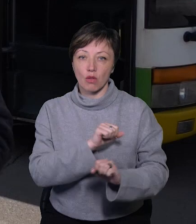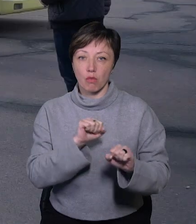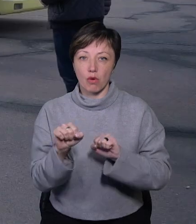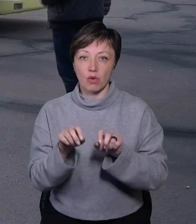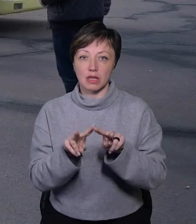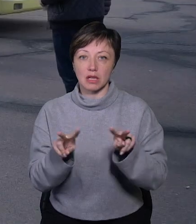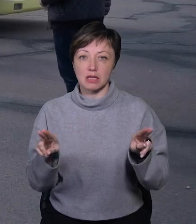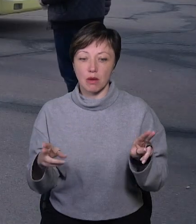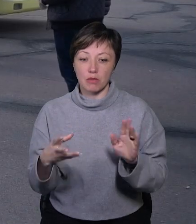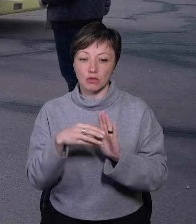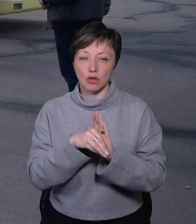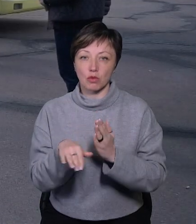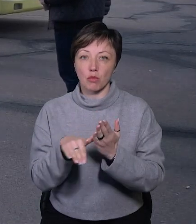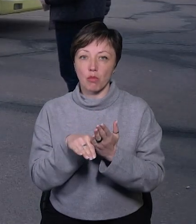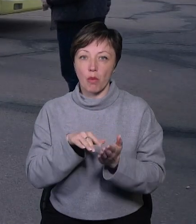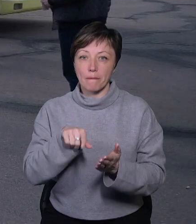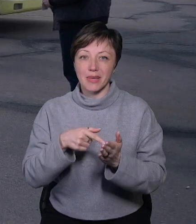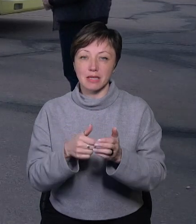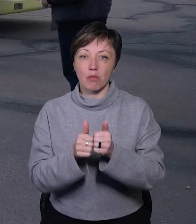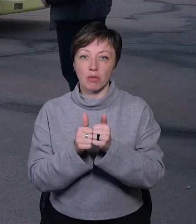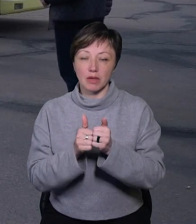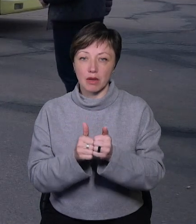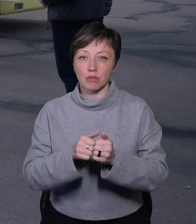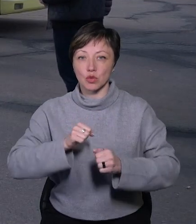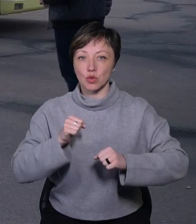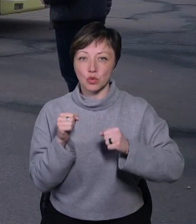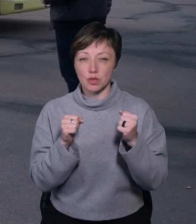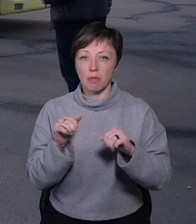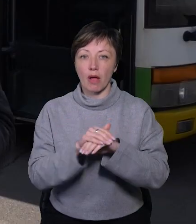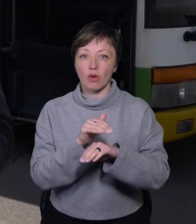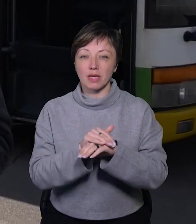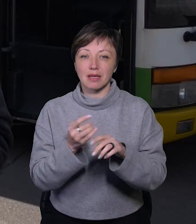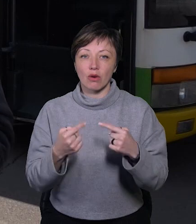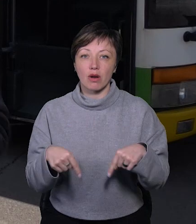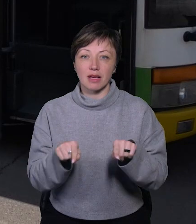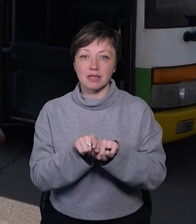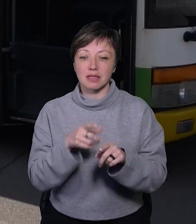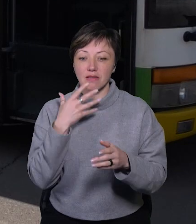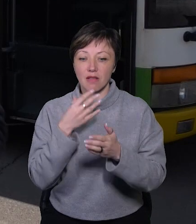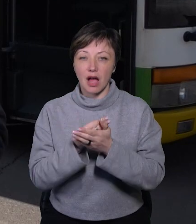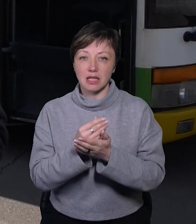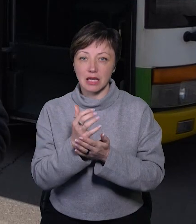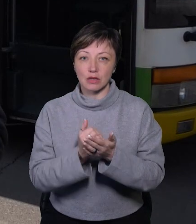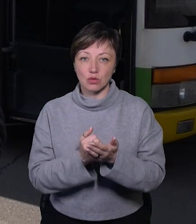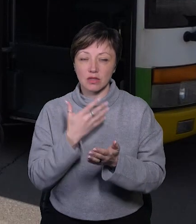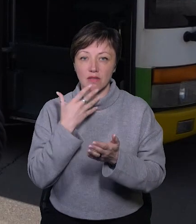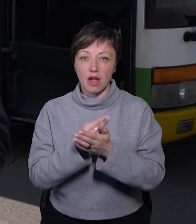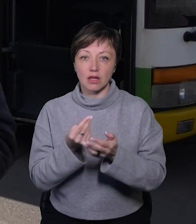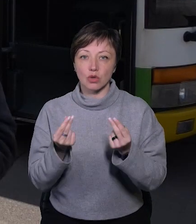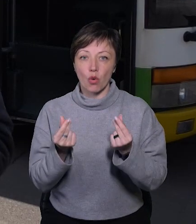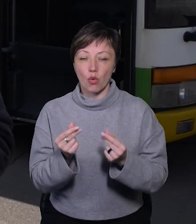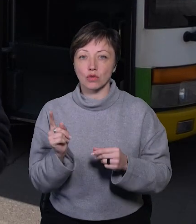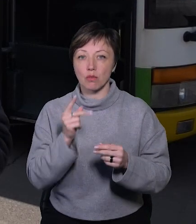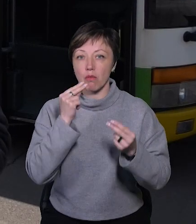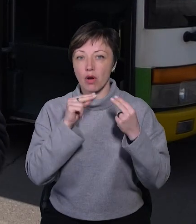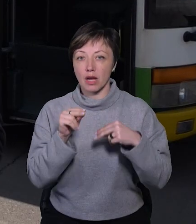підключаємо до допомоги наші міста-побратими, партнери, друзів, благодійні організації, власні ресурси, власні кошти для того, аби